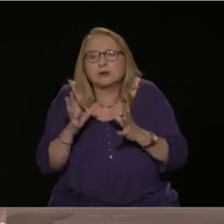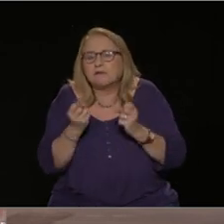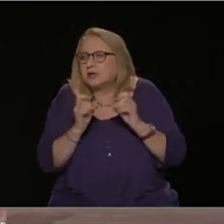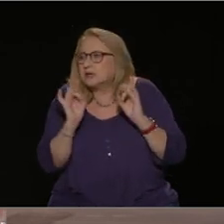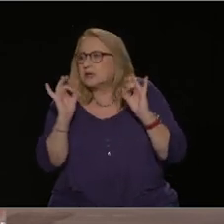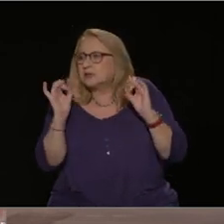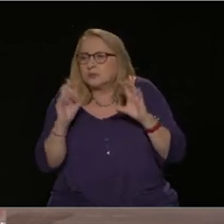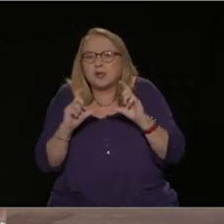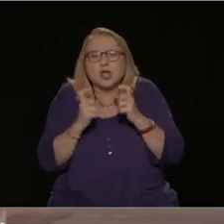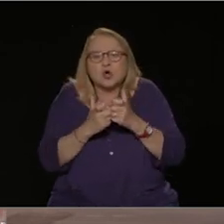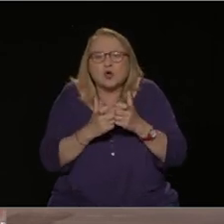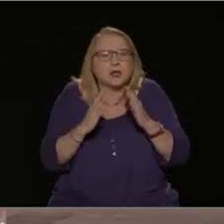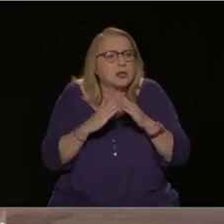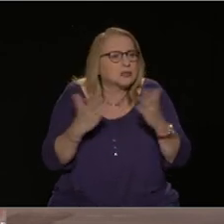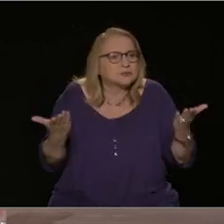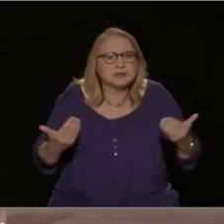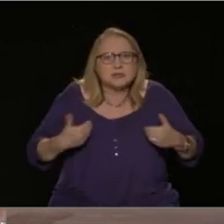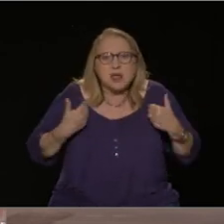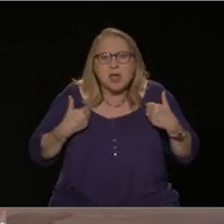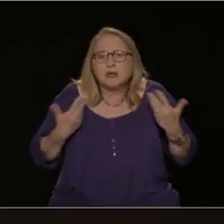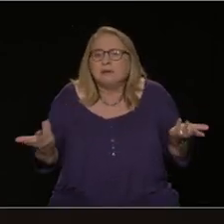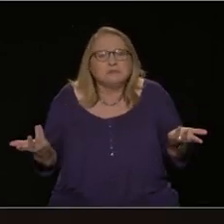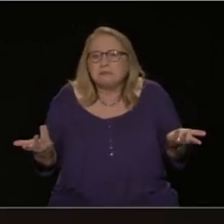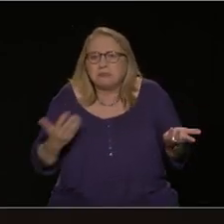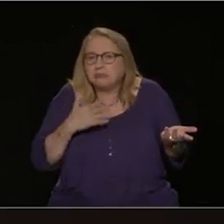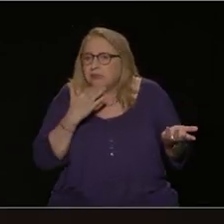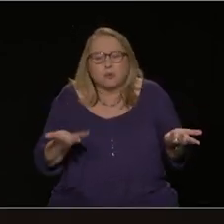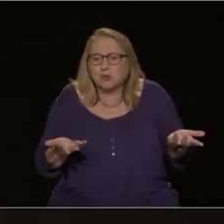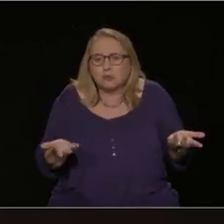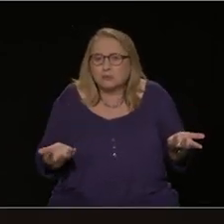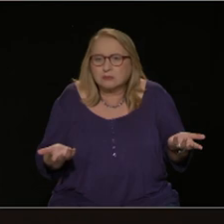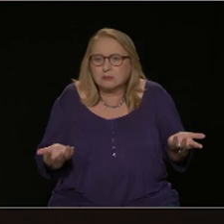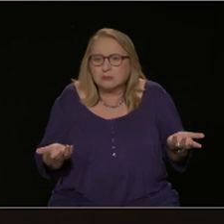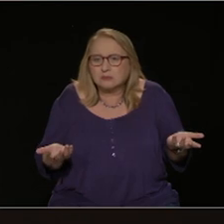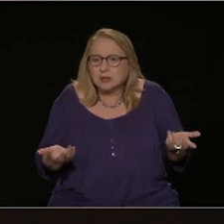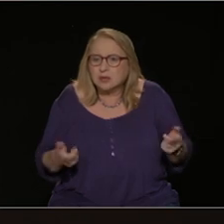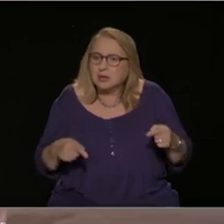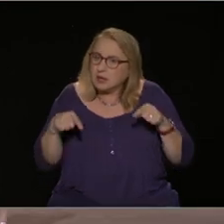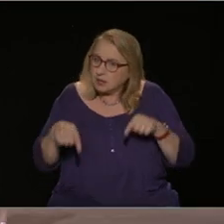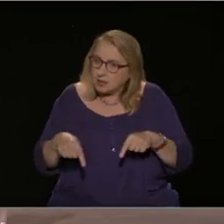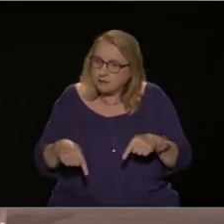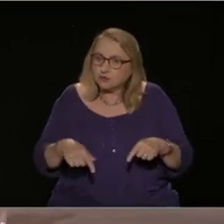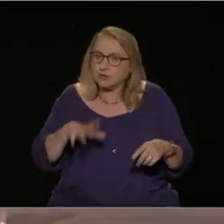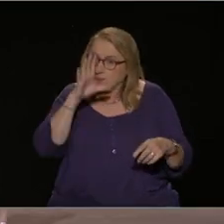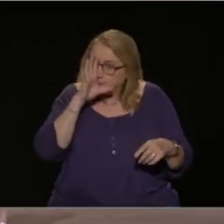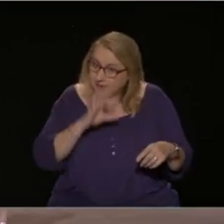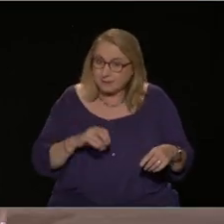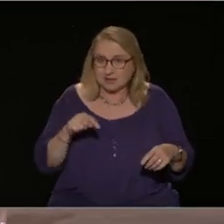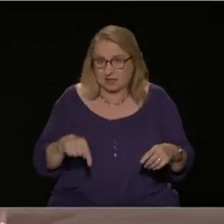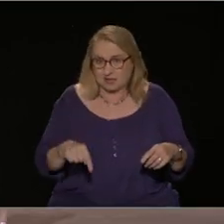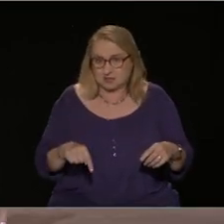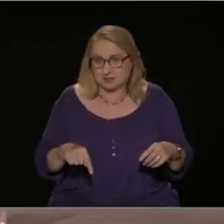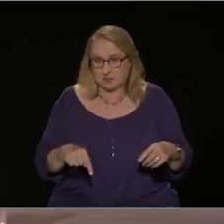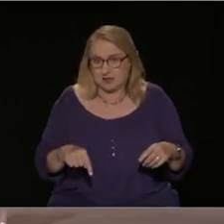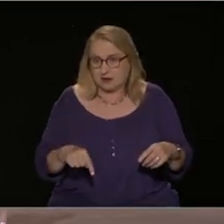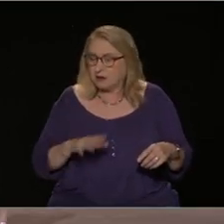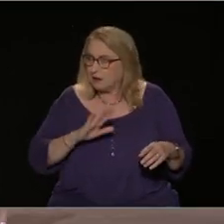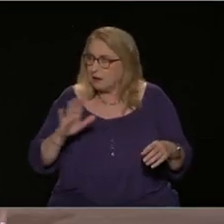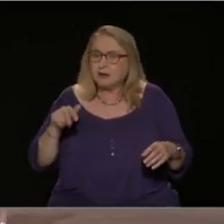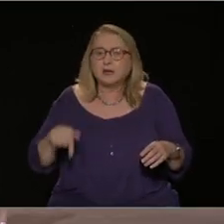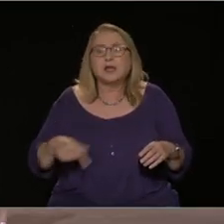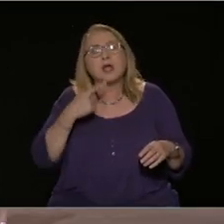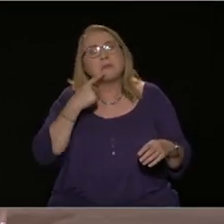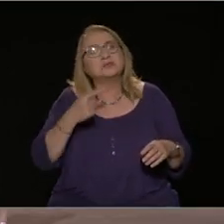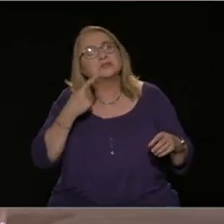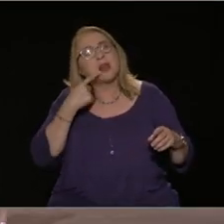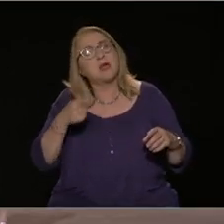ανθρώπους κτλ. Και αυτό το πράγμα σήμερα, που είναι ξαναλέω μια πραγματικότητα και σε όλο το δυτικό κόσμο, το ονομάζουμε ανάπτυξη.